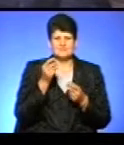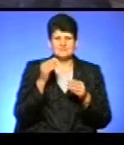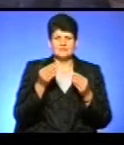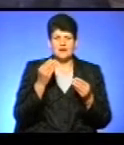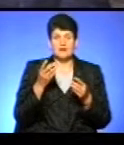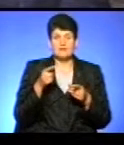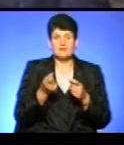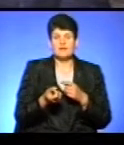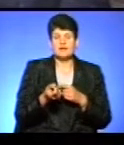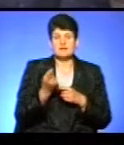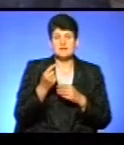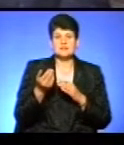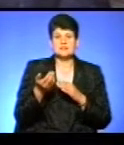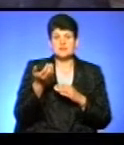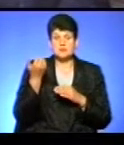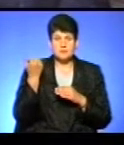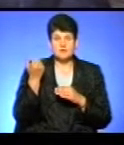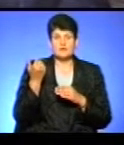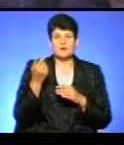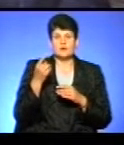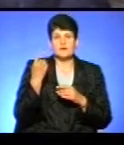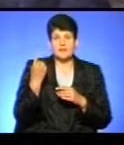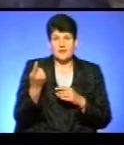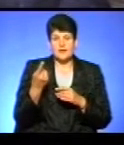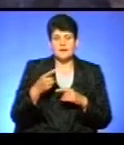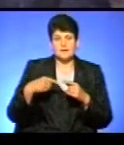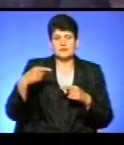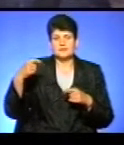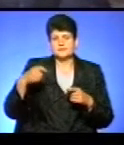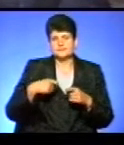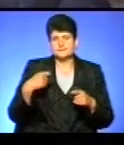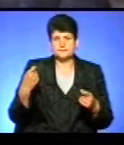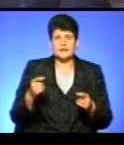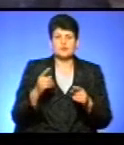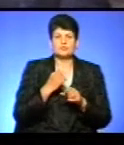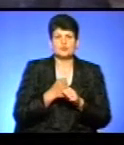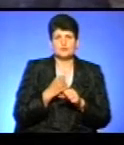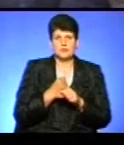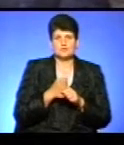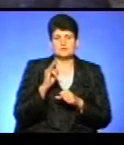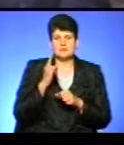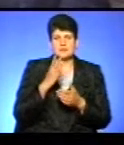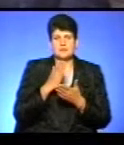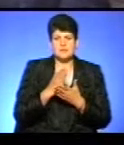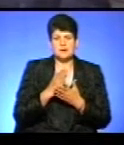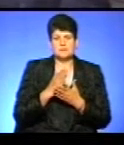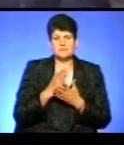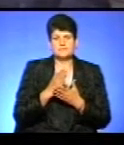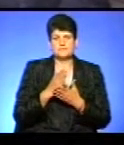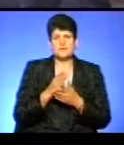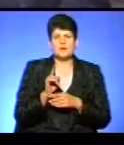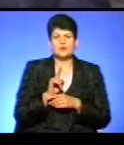виявляється, там вже як засипово одно, як при ремонті, так і понеслося все другое. Вже, щоб зробити, щоб дитина мала, знаєте,